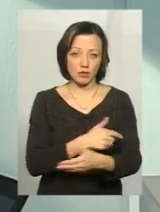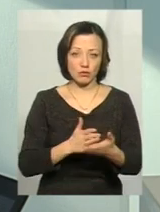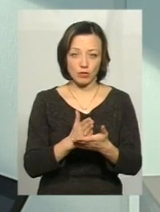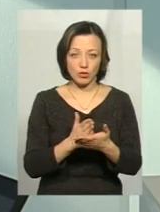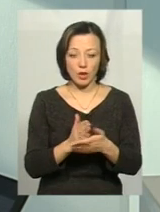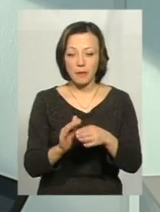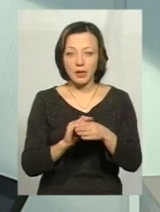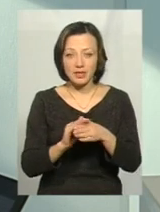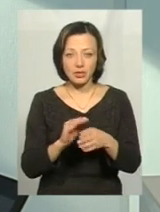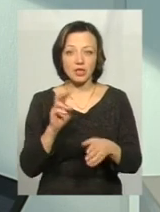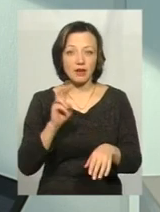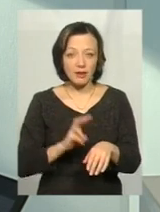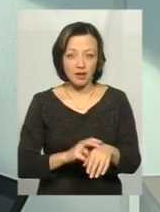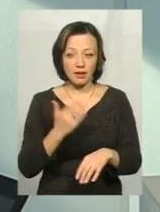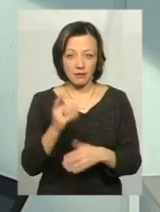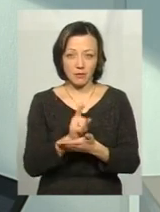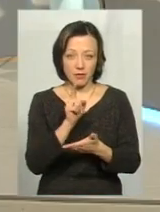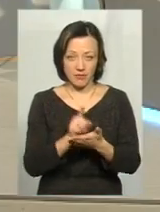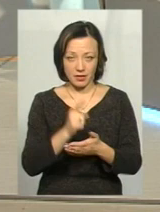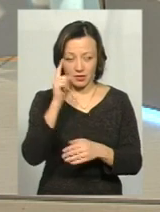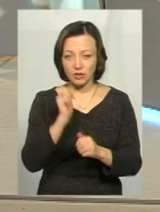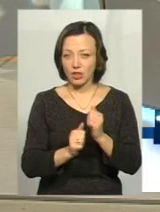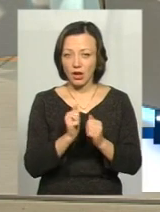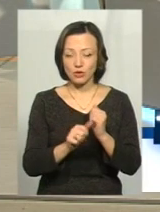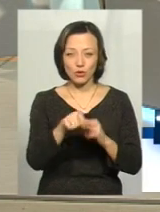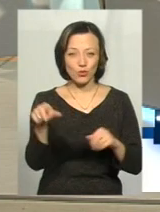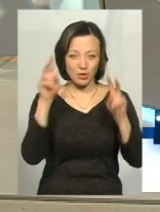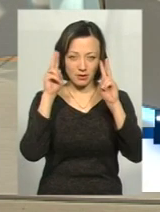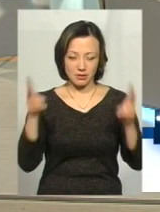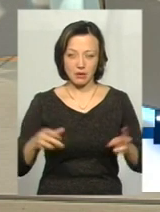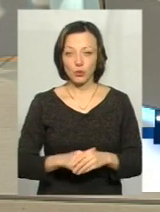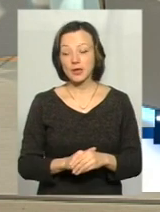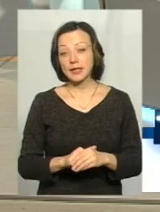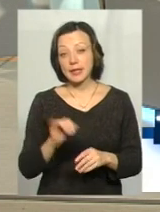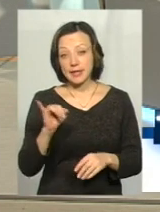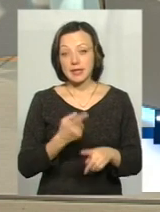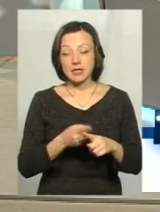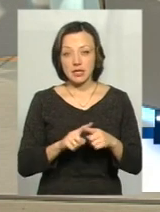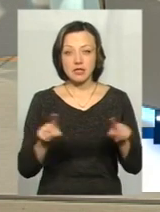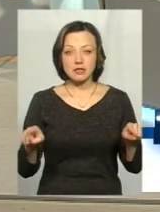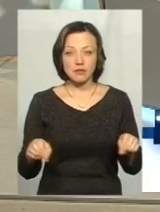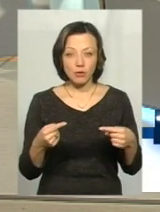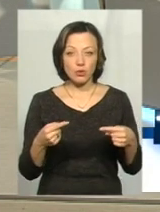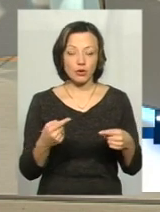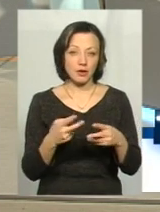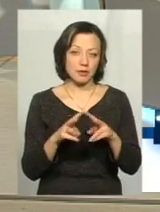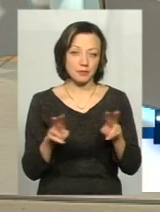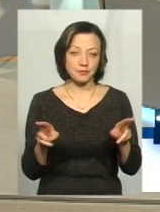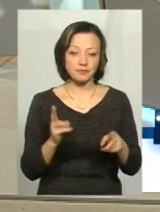Хоча прізвище лікаря, зазвичай дуже часто люди не знають. І це створює свого роду